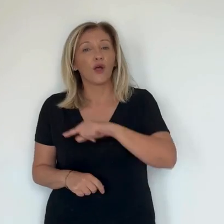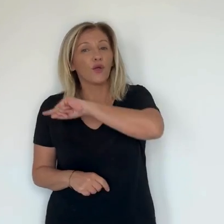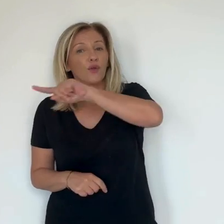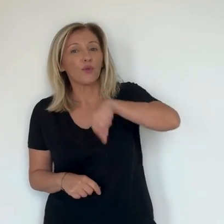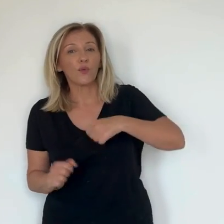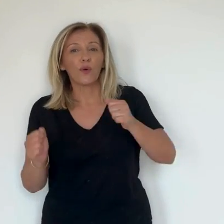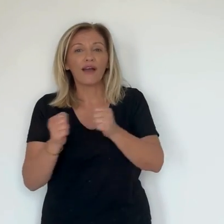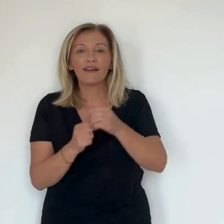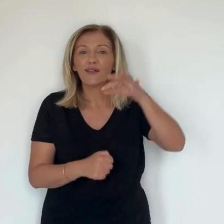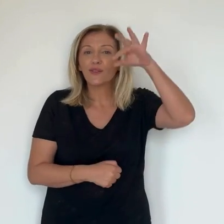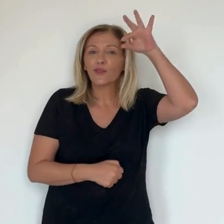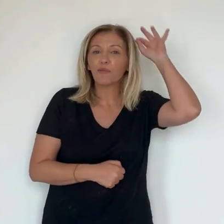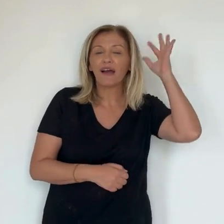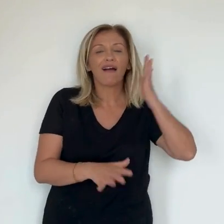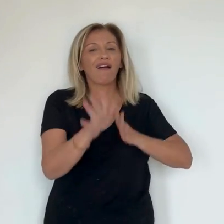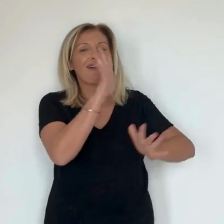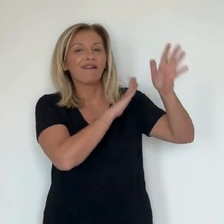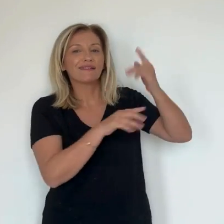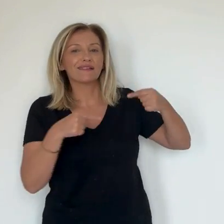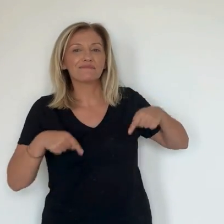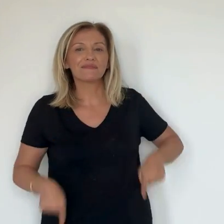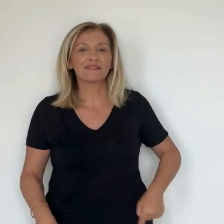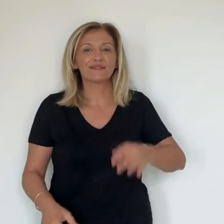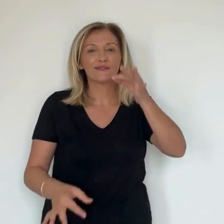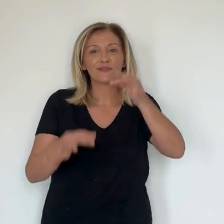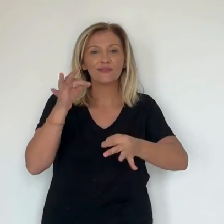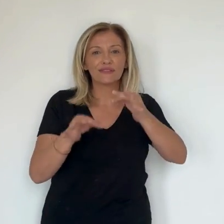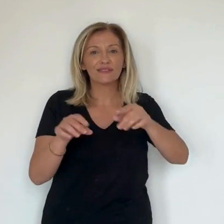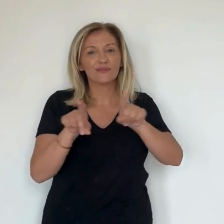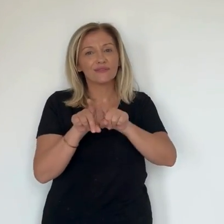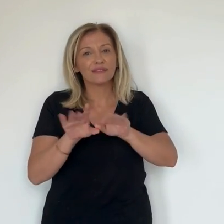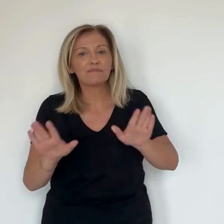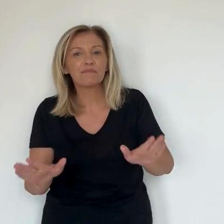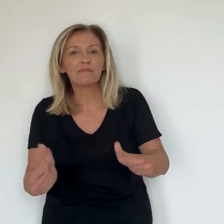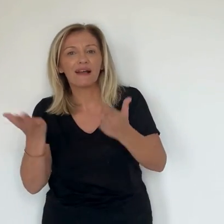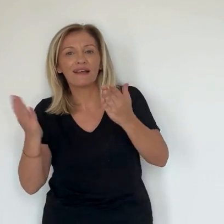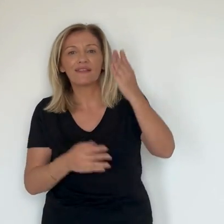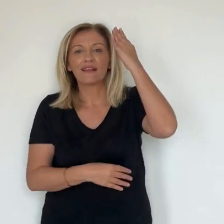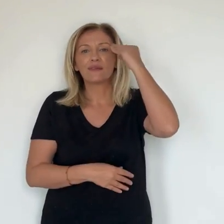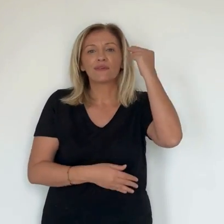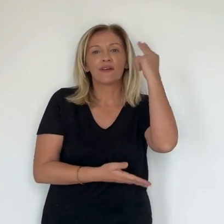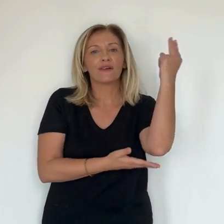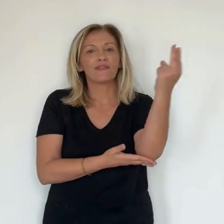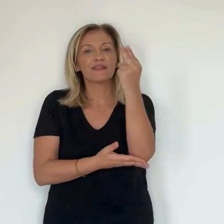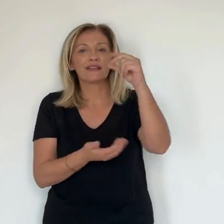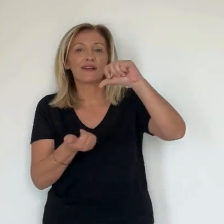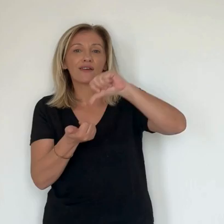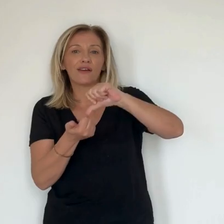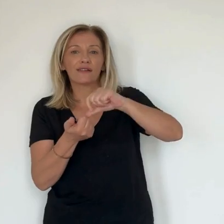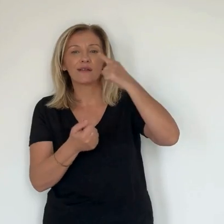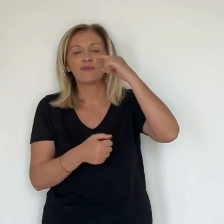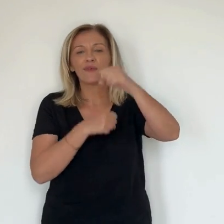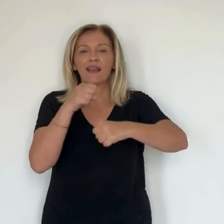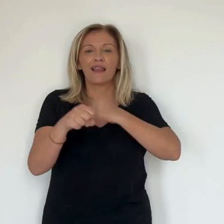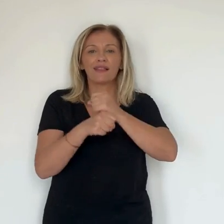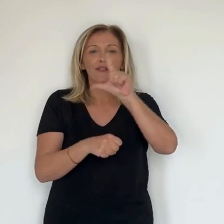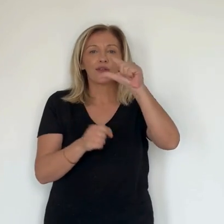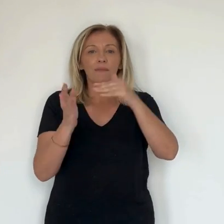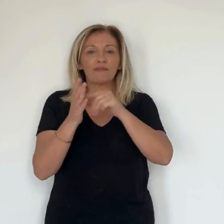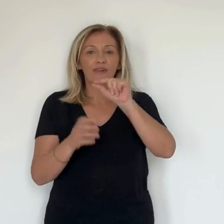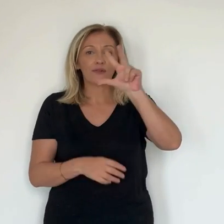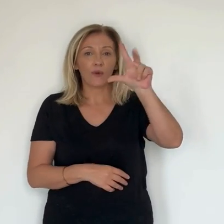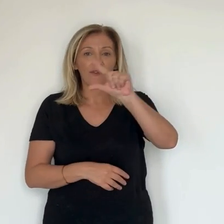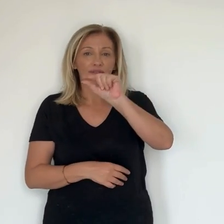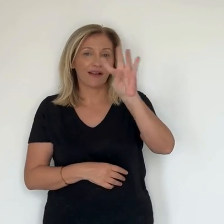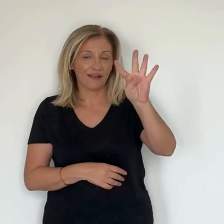Nous sommes avec Christiane Taubira, ancienne garde des Sceaux et aussi marraine de la promotion 2023-2024 de l'Université de droit de Corté.